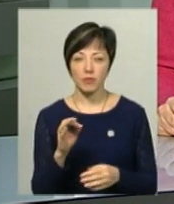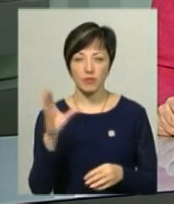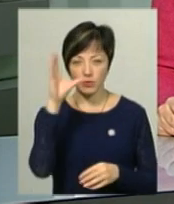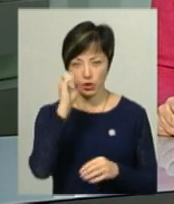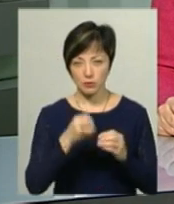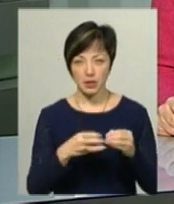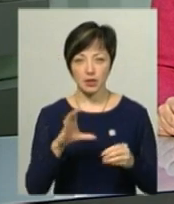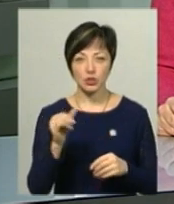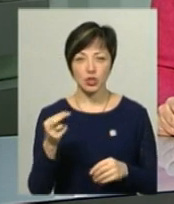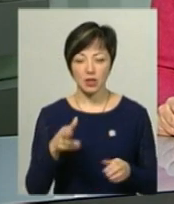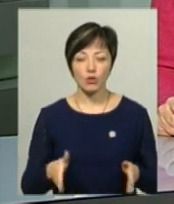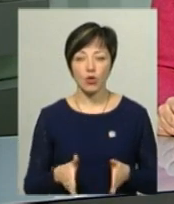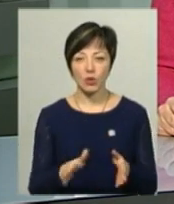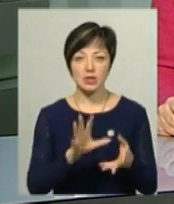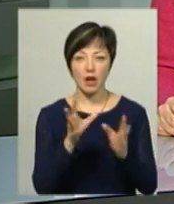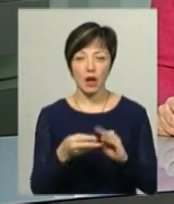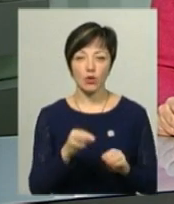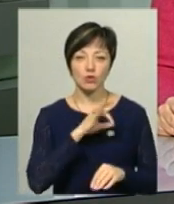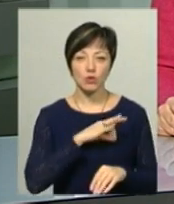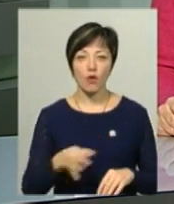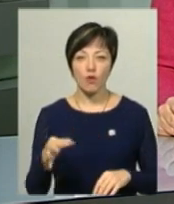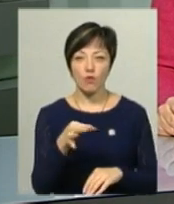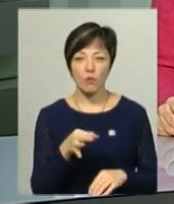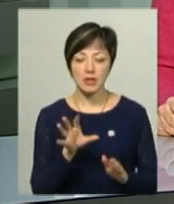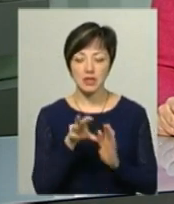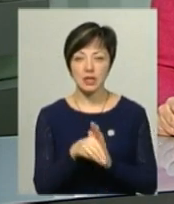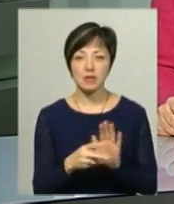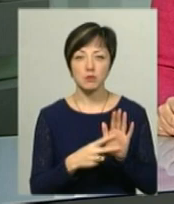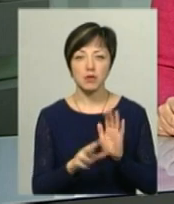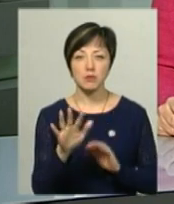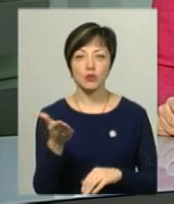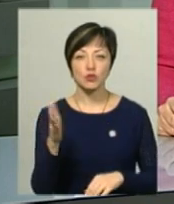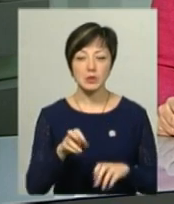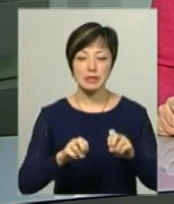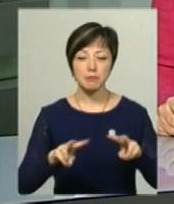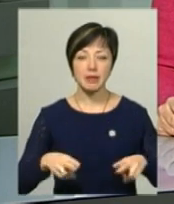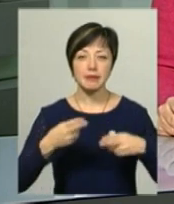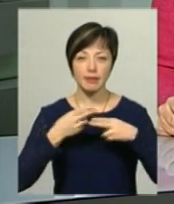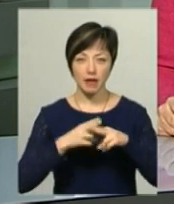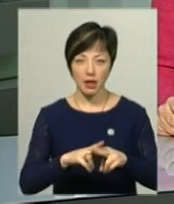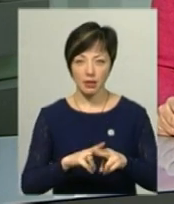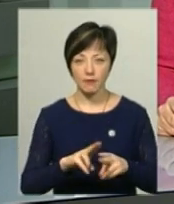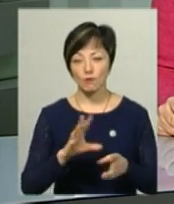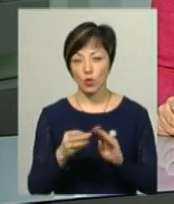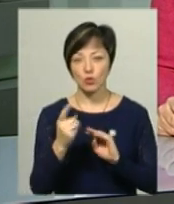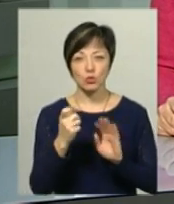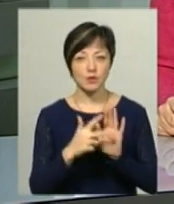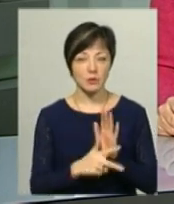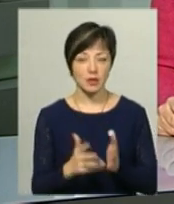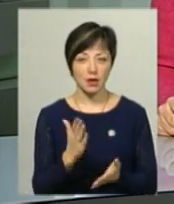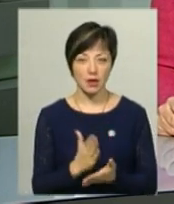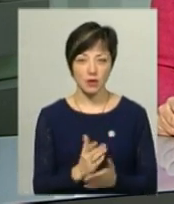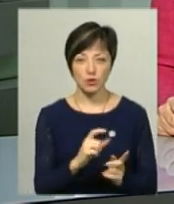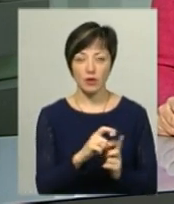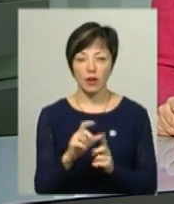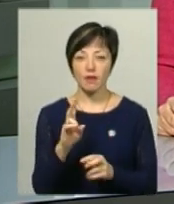січня на автошляхах загального користування в області було задіяно 75 одиниць спеціальної техніки зі 180 наявної. За